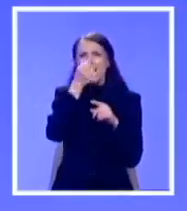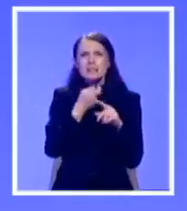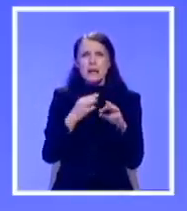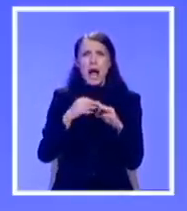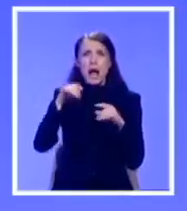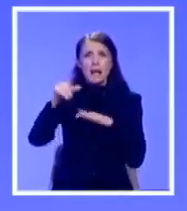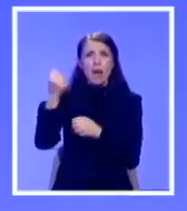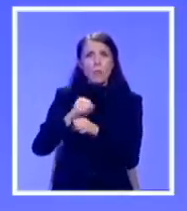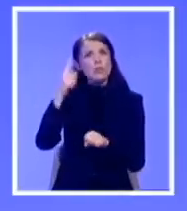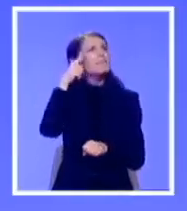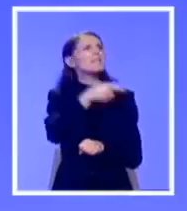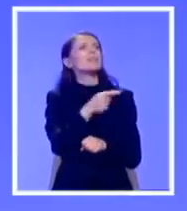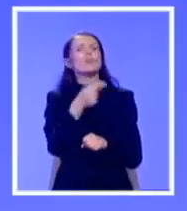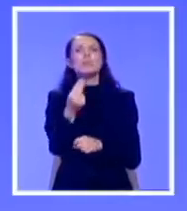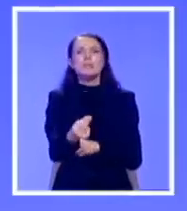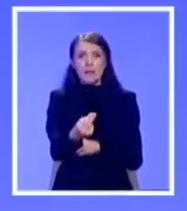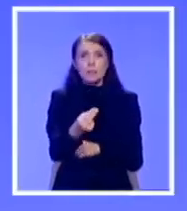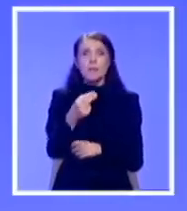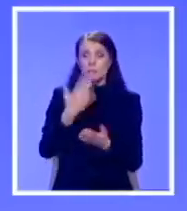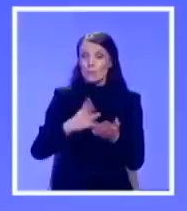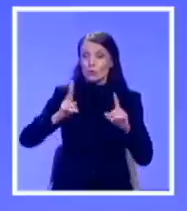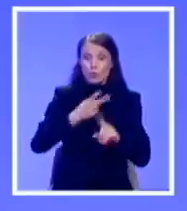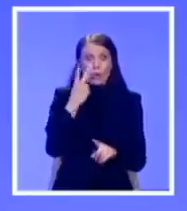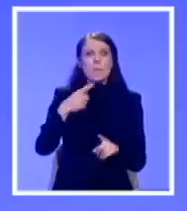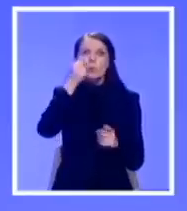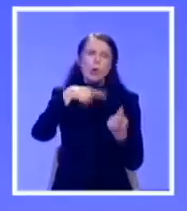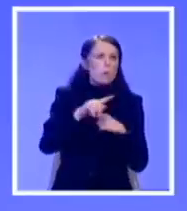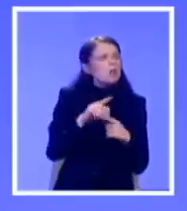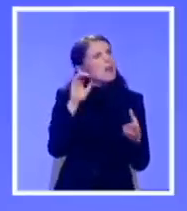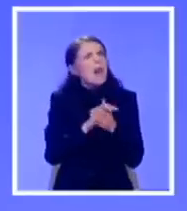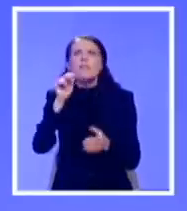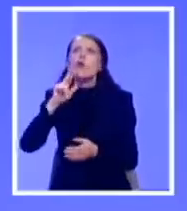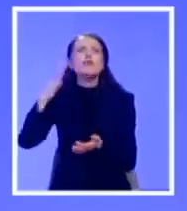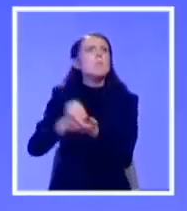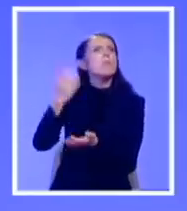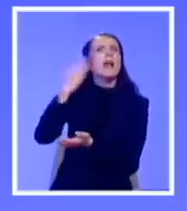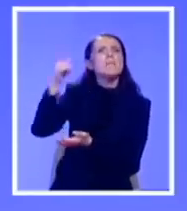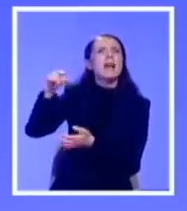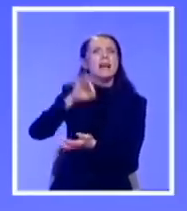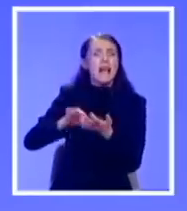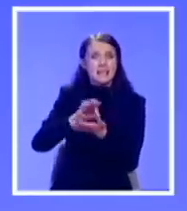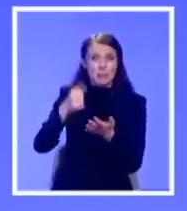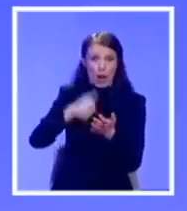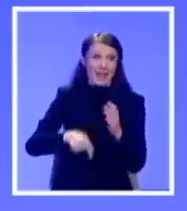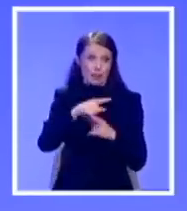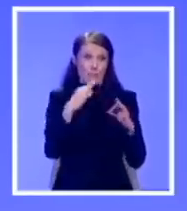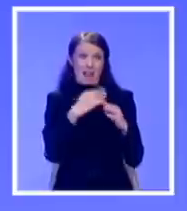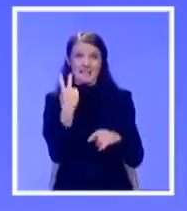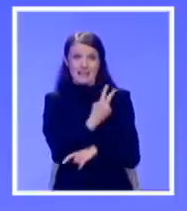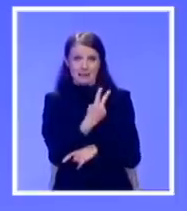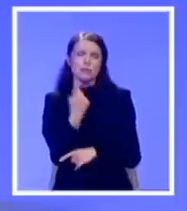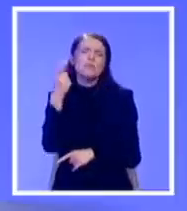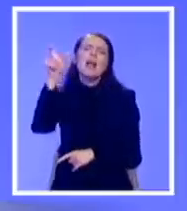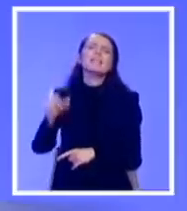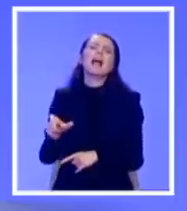Dakle, postoji kladionica po drugi put na rezultate američkih izbora. Jednom je naš predsednik Aleksandar Vučić, to je također činjenica. Za jednog